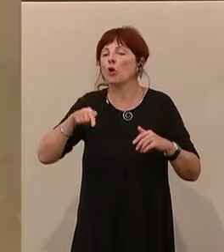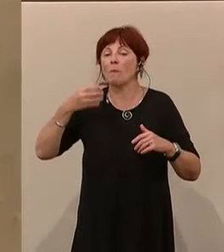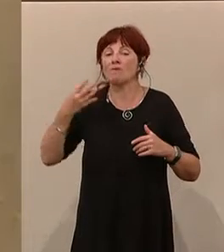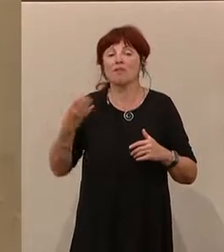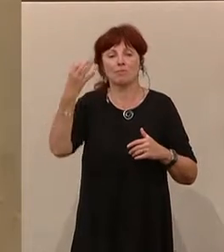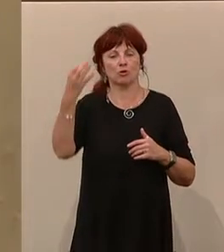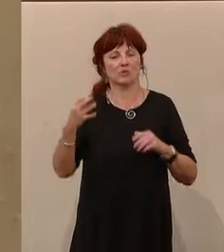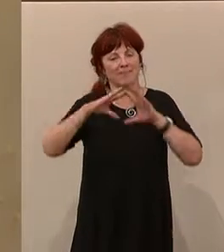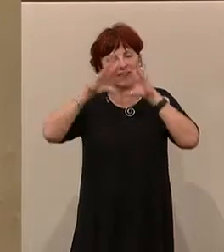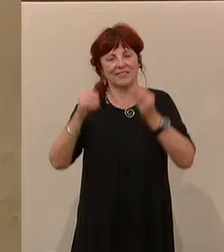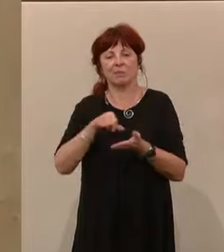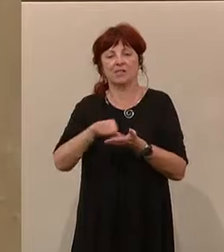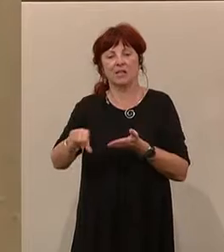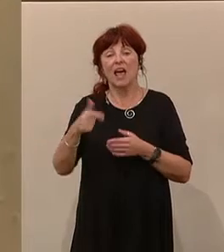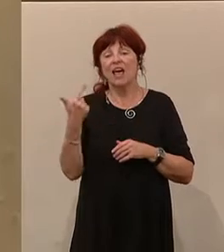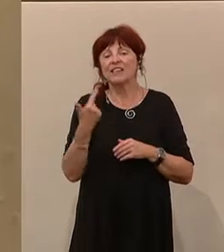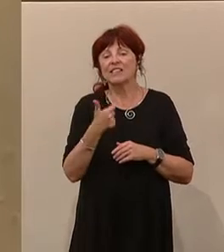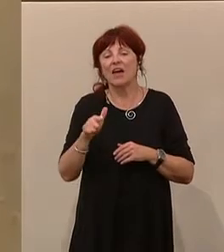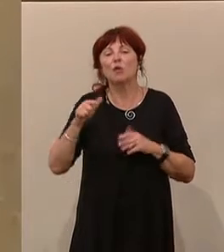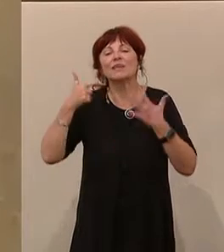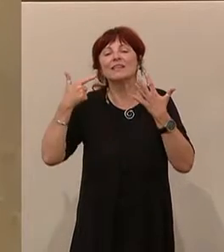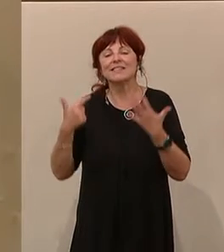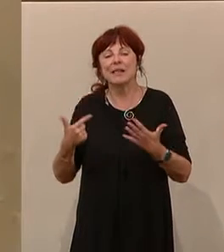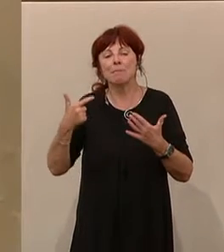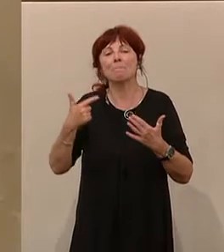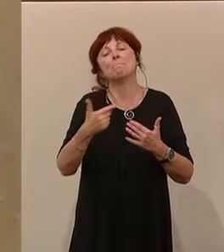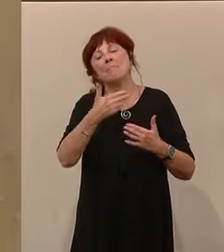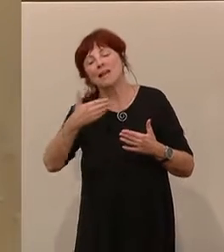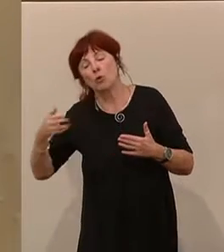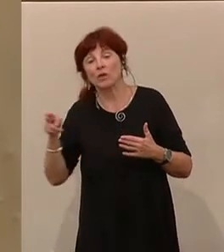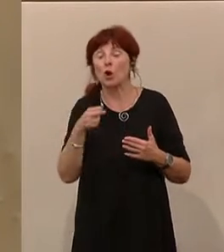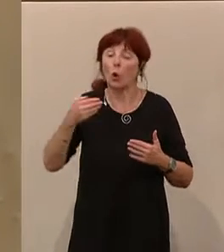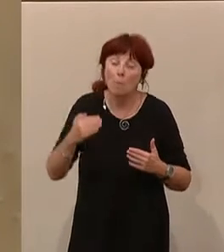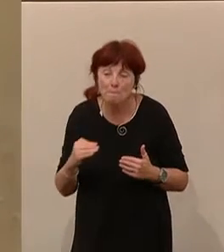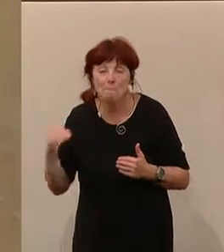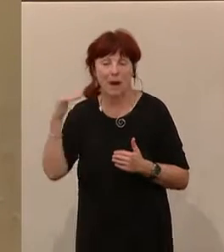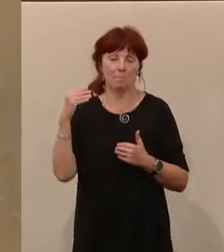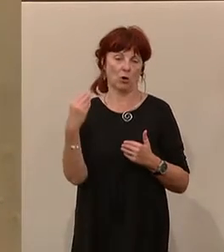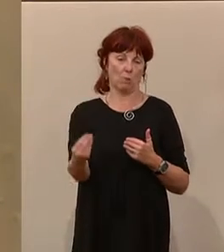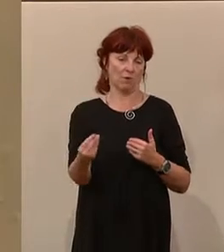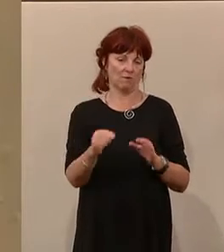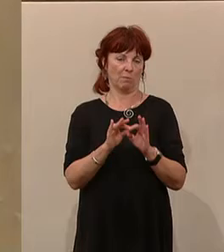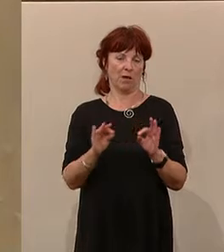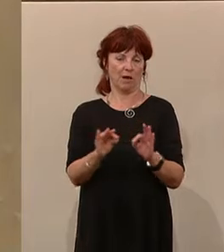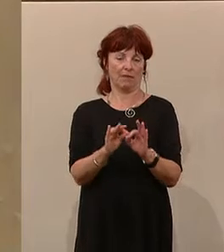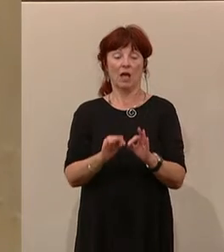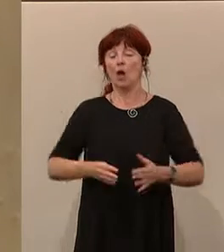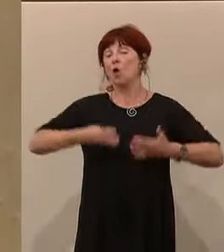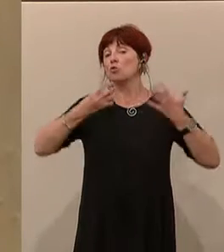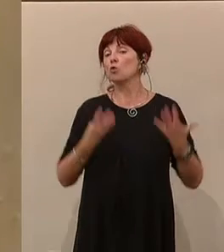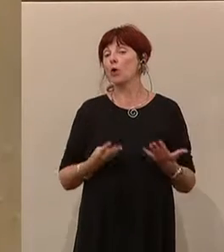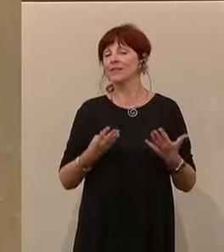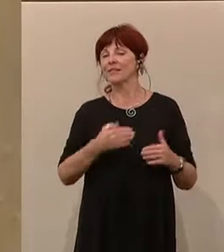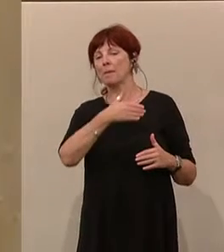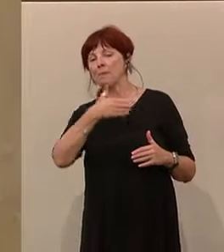ist ein Mehr von 207 Millionen Euro, die für die Familien zur Verfügung stehen. 90 Millionen davon